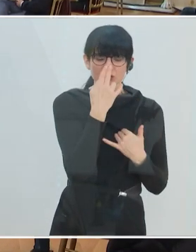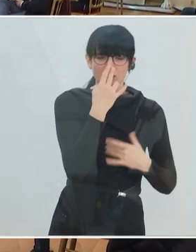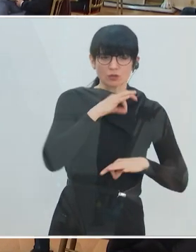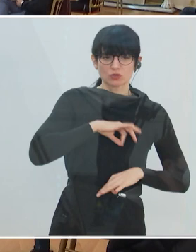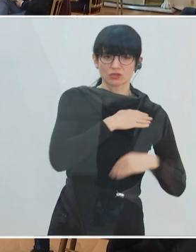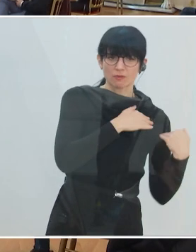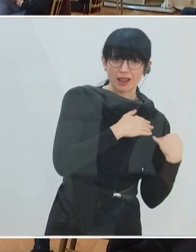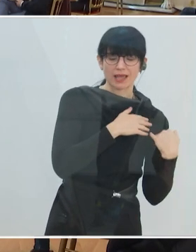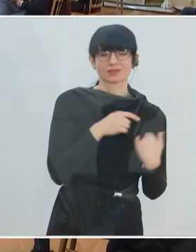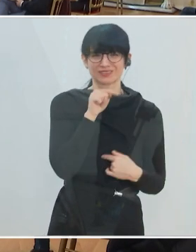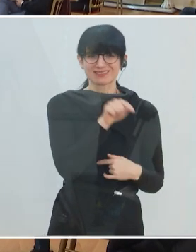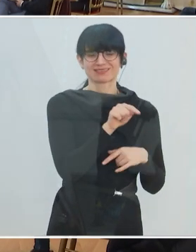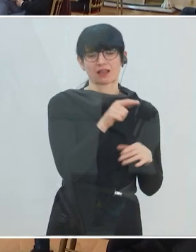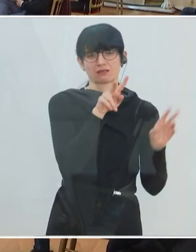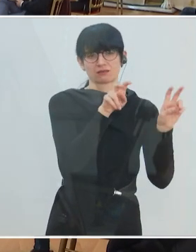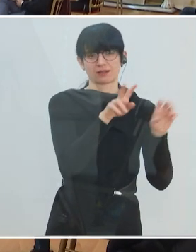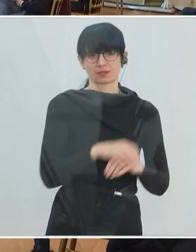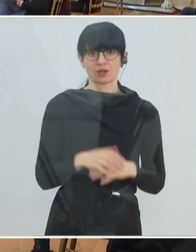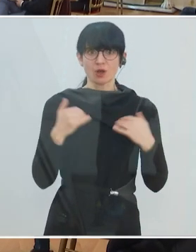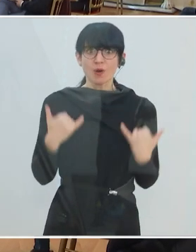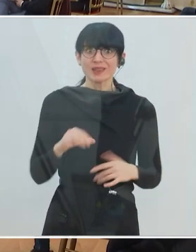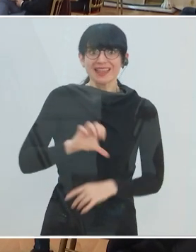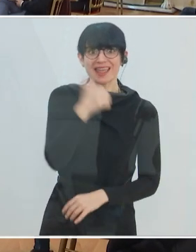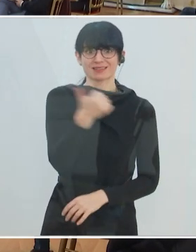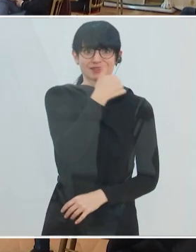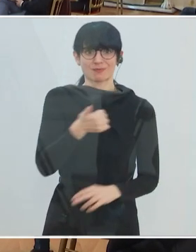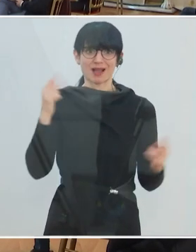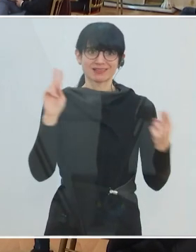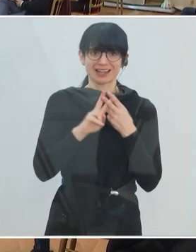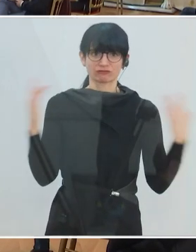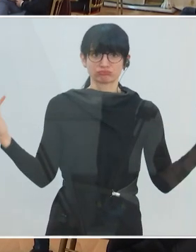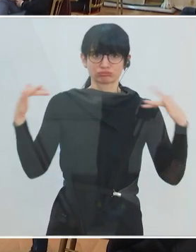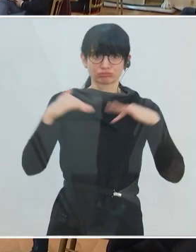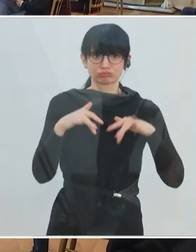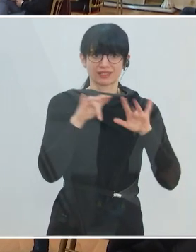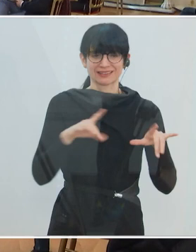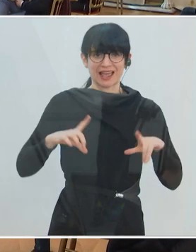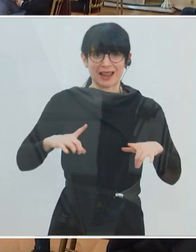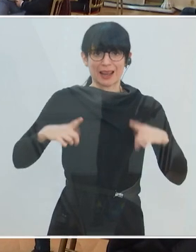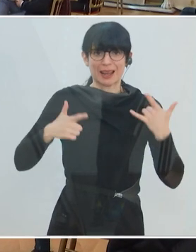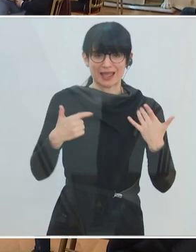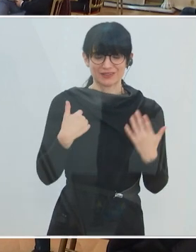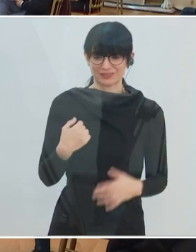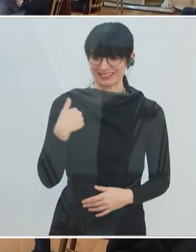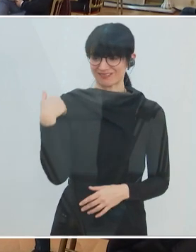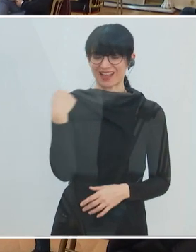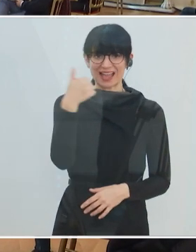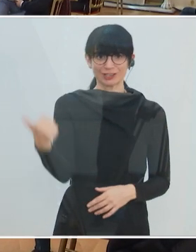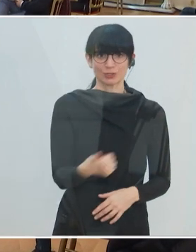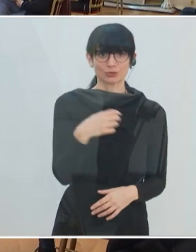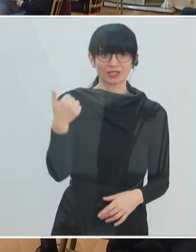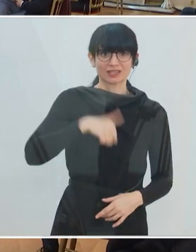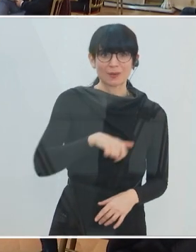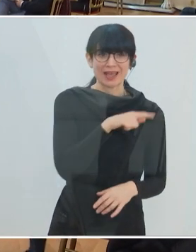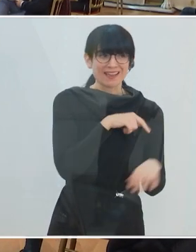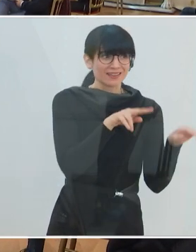gab heute dazu das erste Treffen, physische Treffen im Gesundheitsministerium. Ja, was soll ich sagen, ich war eine Stunde dabei. Das sind schon Themen,